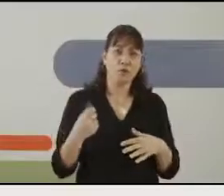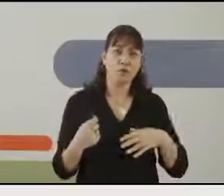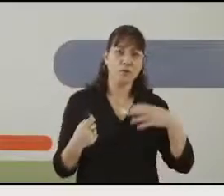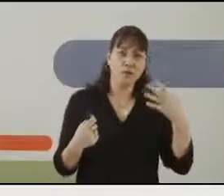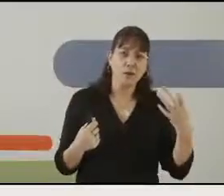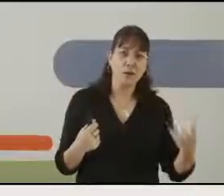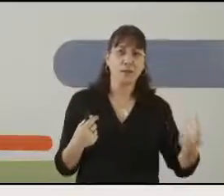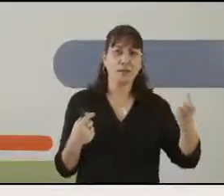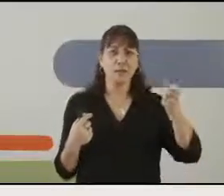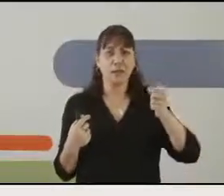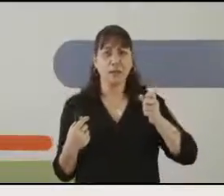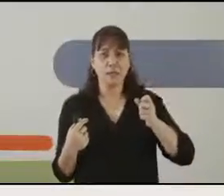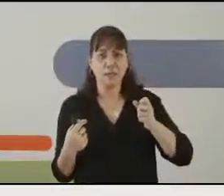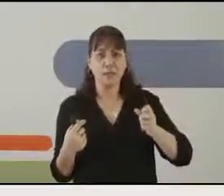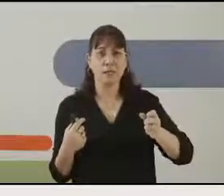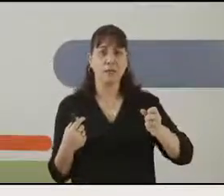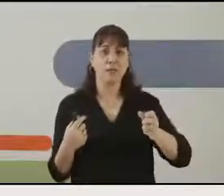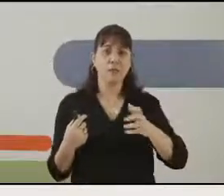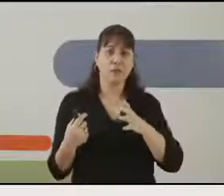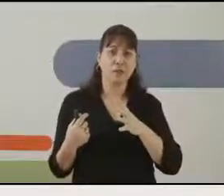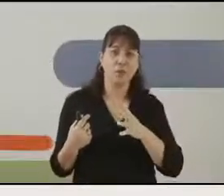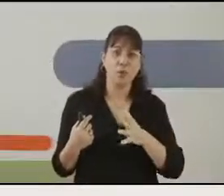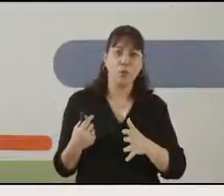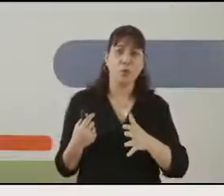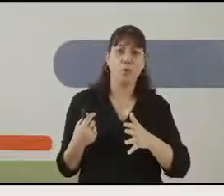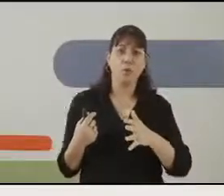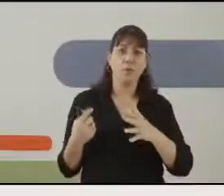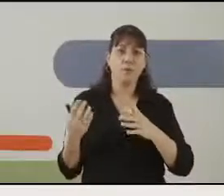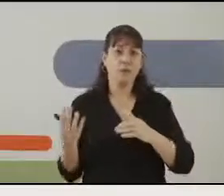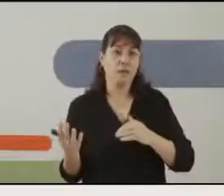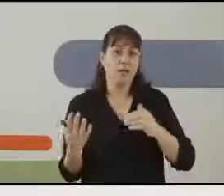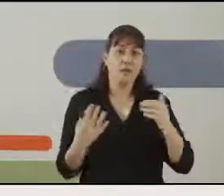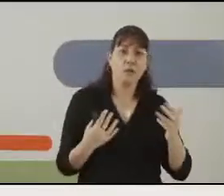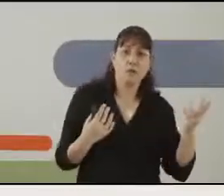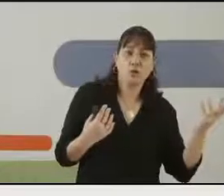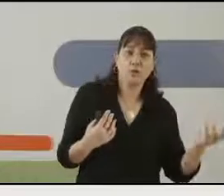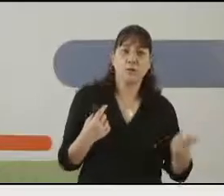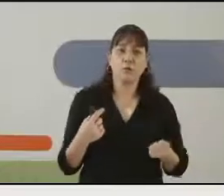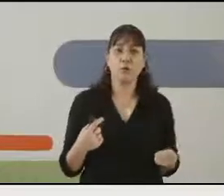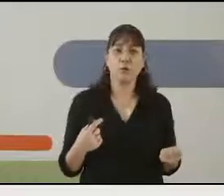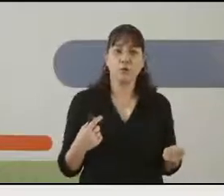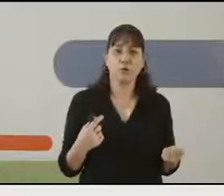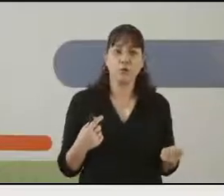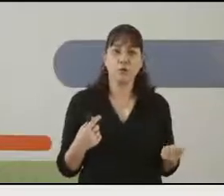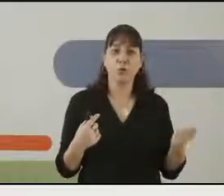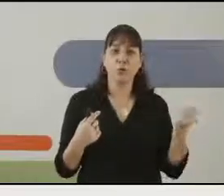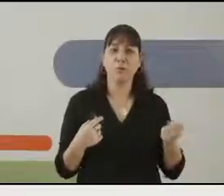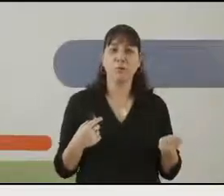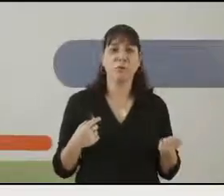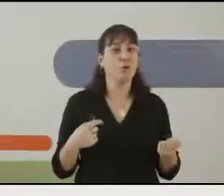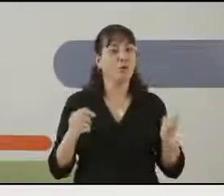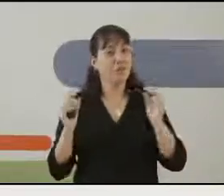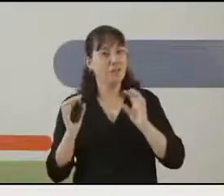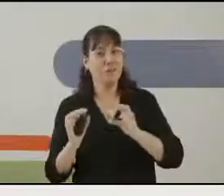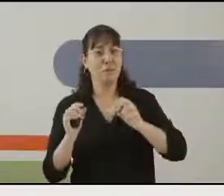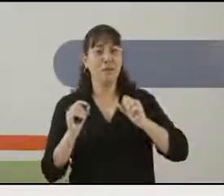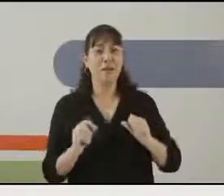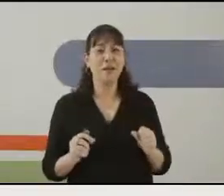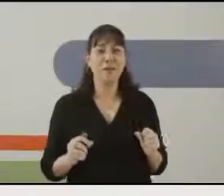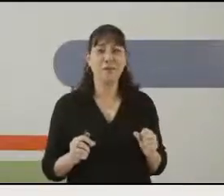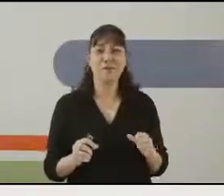מלפפונים וחסה וחצילים וקרוב, ודג סלומון שיעיר מאוד מאוד אוהב שאנחנו קונים בשוק,